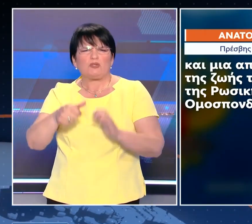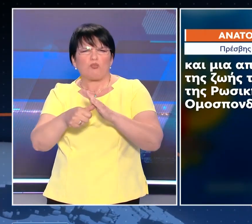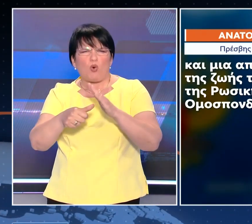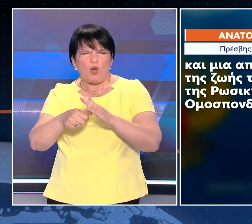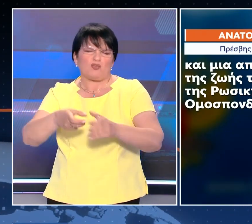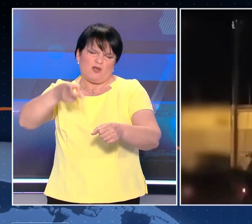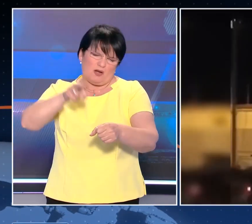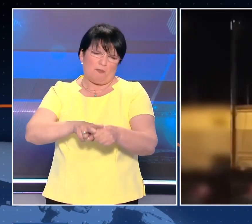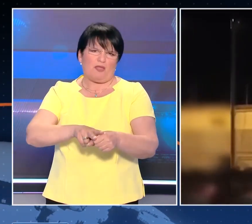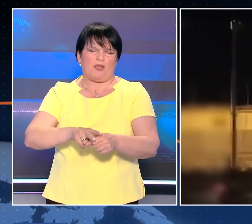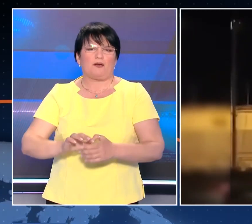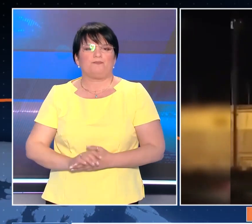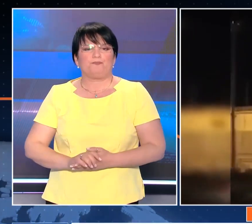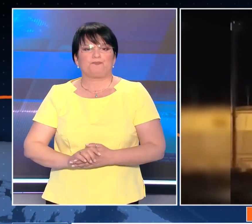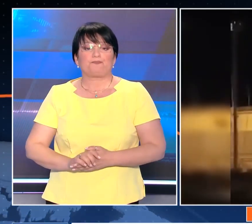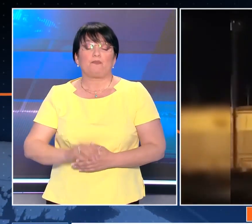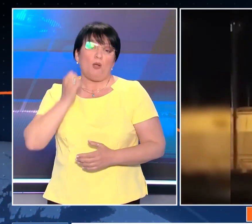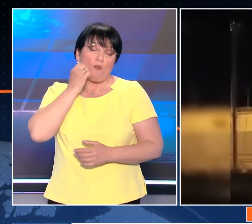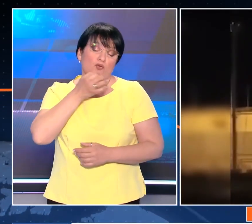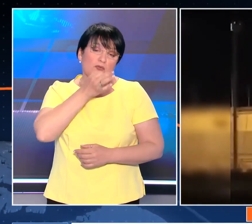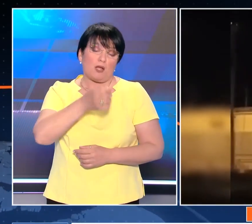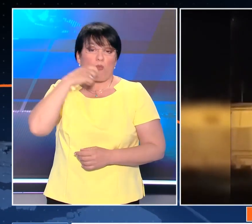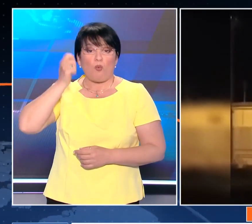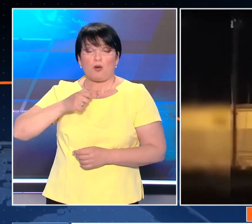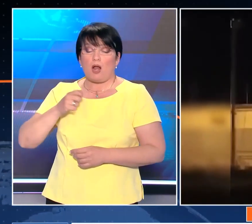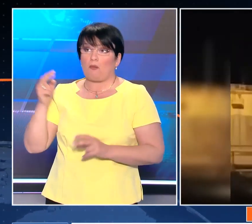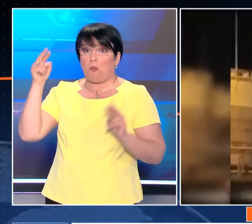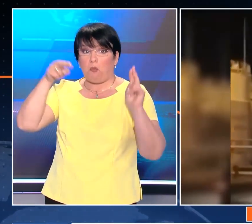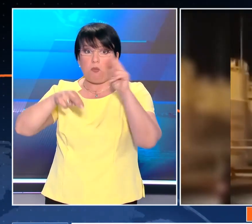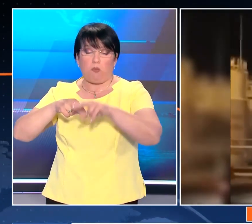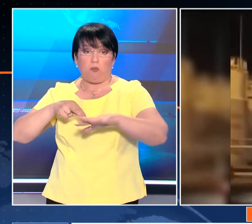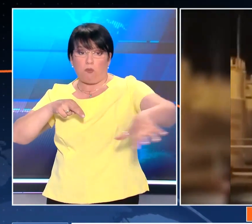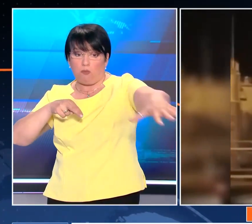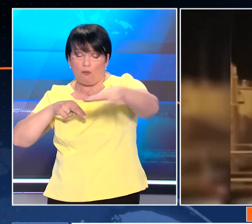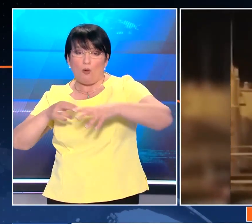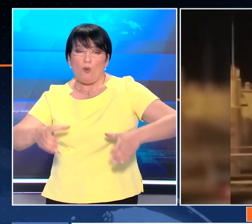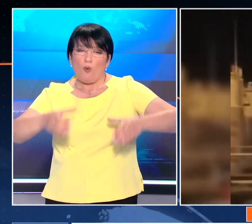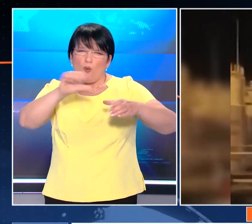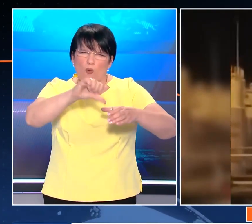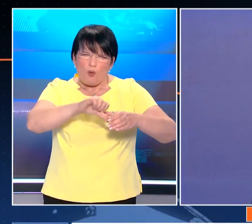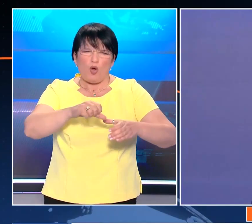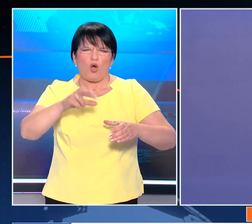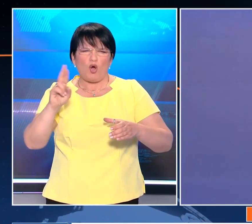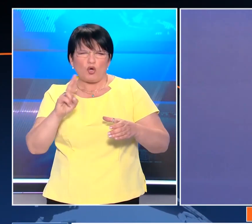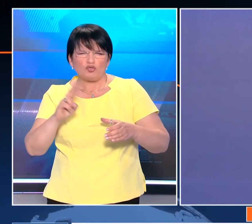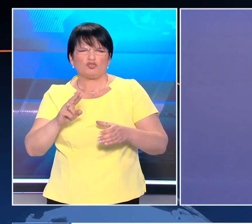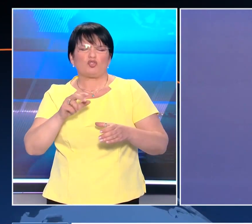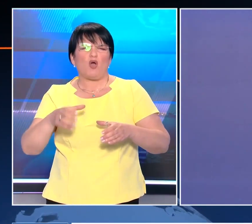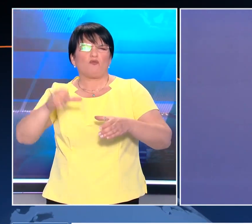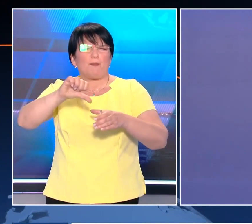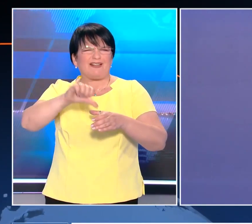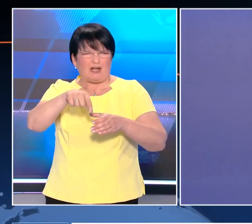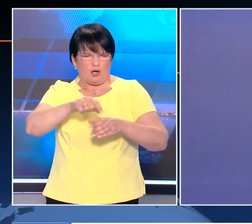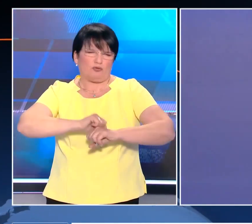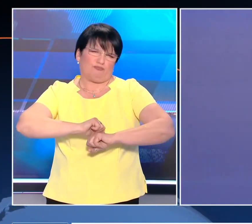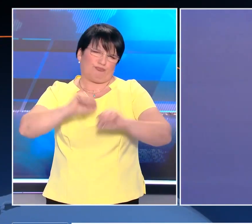Ρωσικής Ομοσπονδίας. Την ίδια ώρα η Μόσχα μιλά για ουκρανικά χτυπήματα σε ρωσικά δηληστήρια σε Κουμπάν και Ροστόφ. Στην